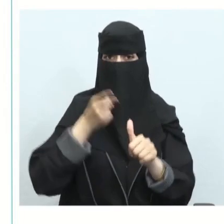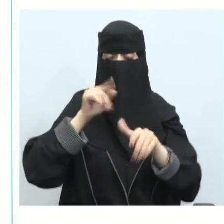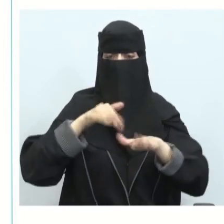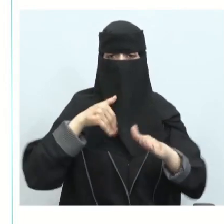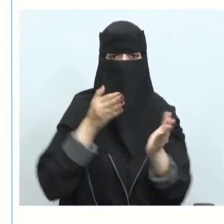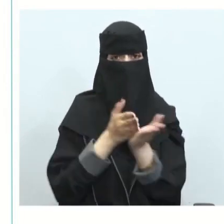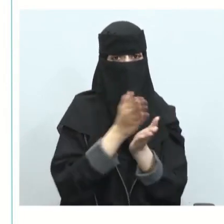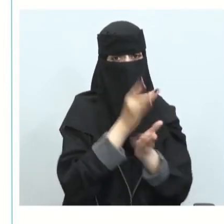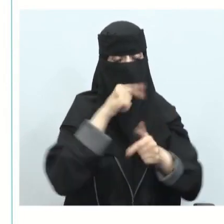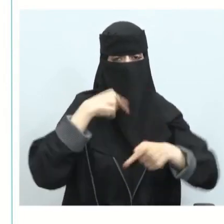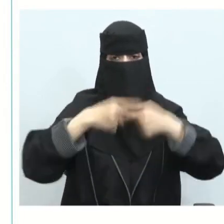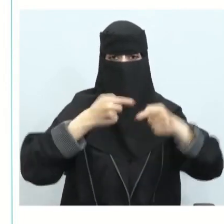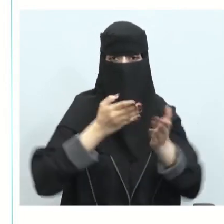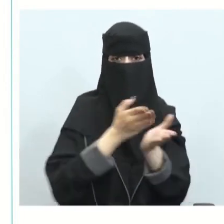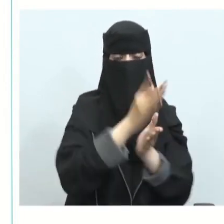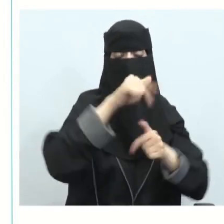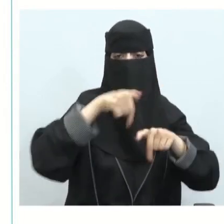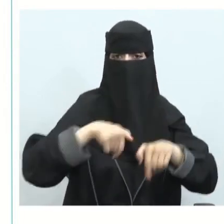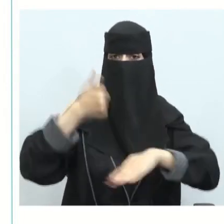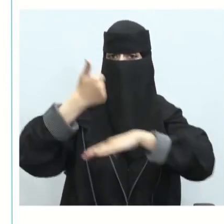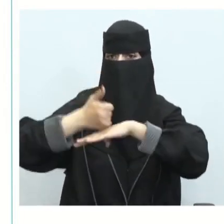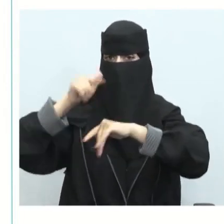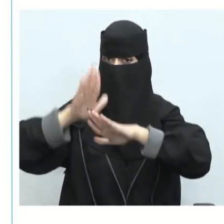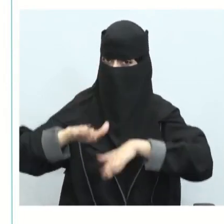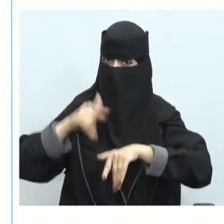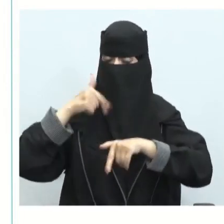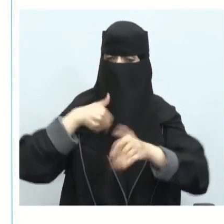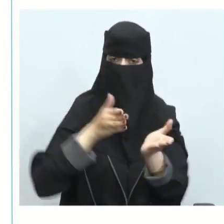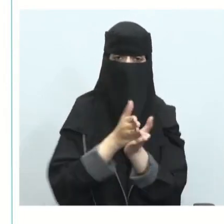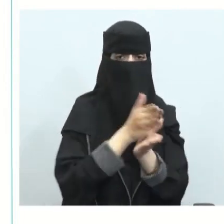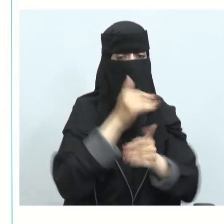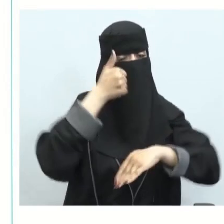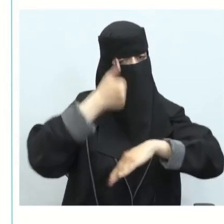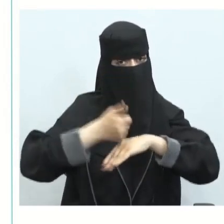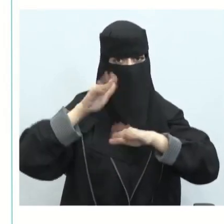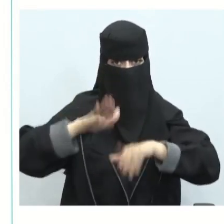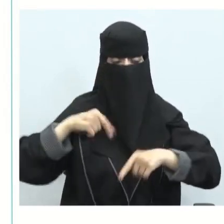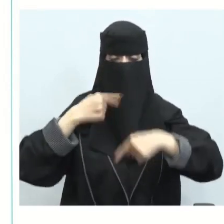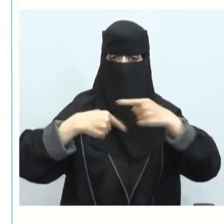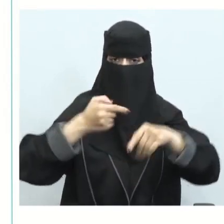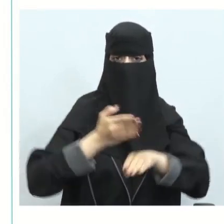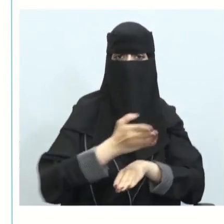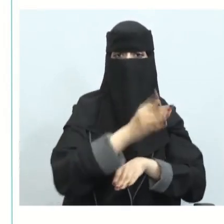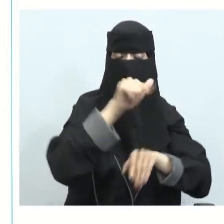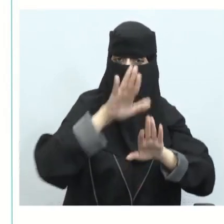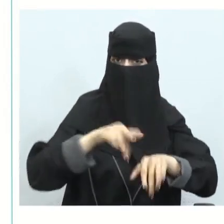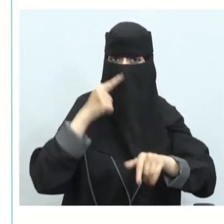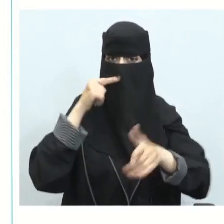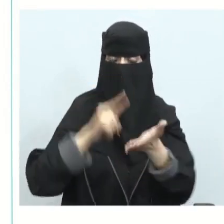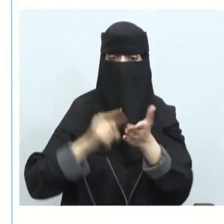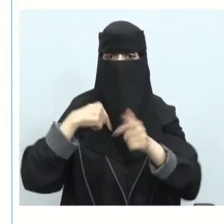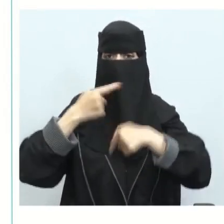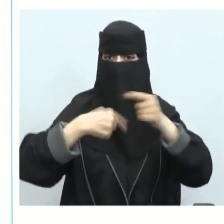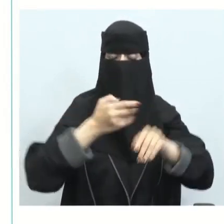مجالات الاستدامة الرئيسية هناك بالتأكيد مجالات رئيسة في الاستدامة وينبغي أن تكون